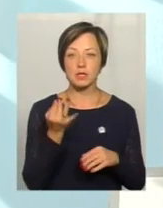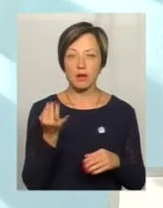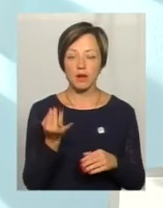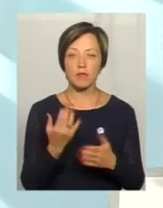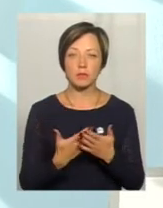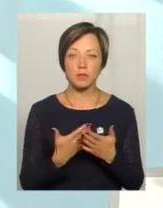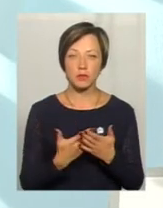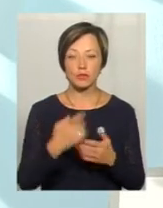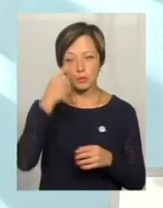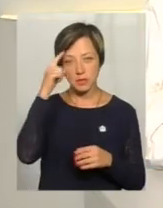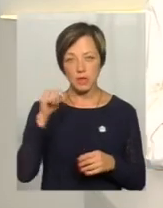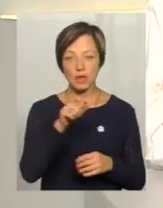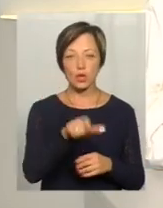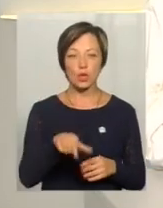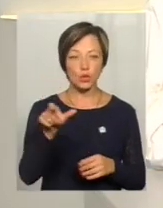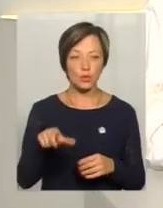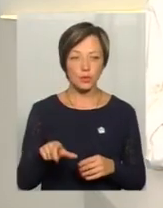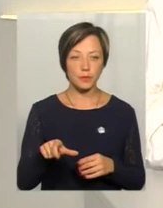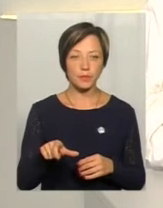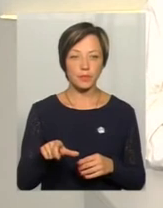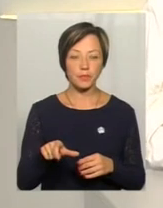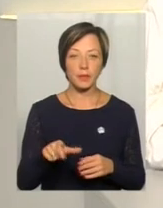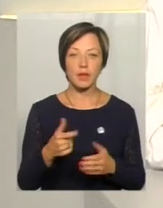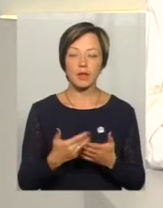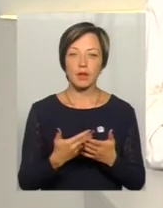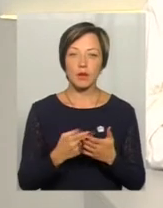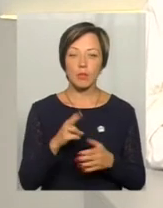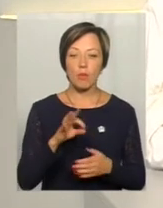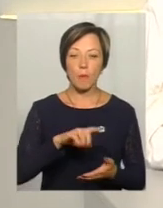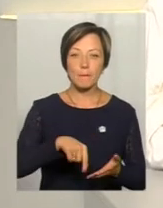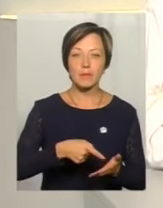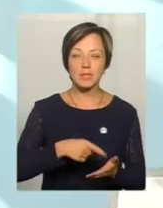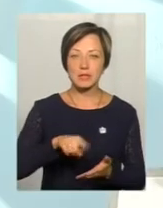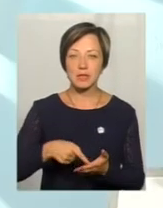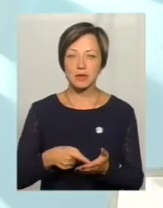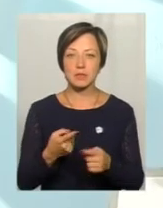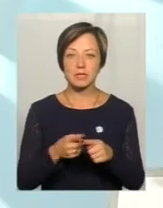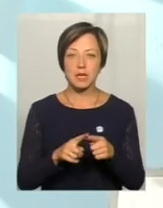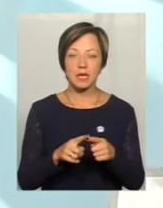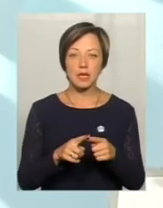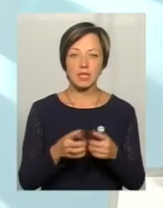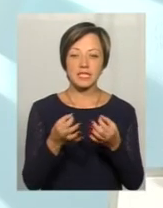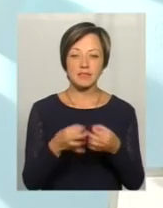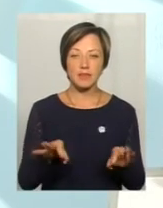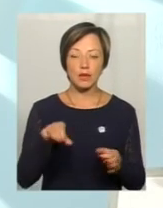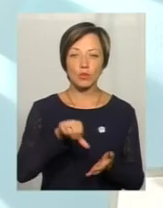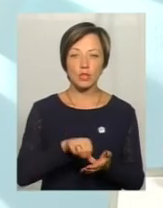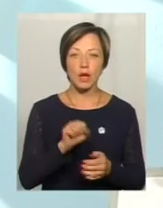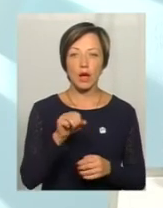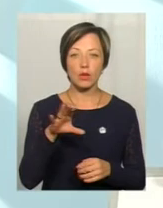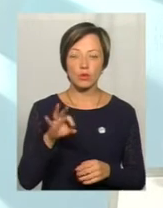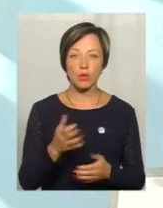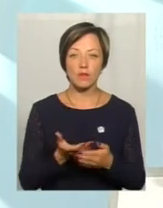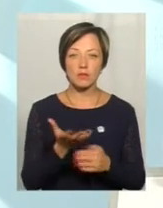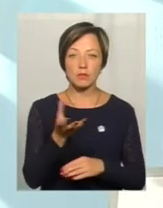що знали люди, що, наприклад, по містам, це звільнення учасників АТО-добровольців від